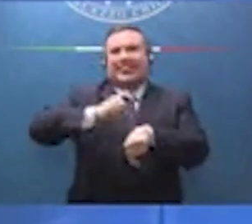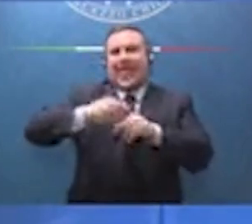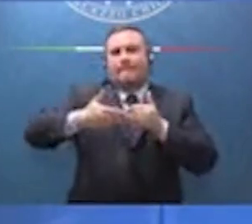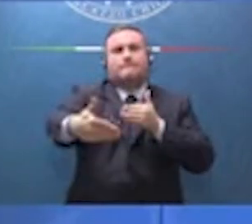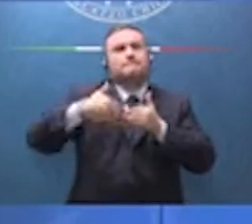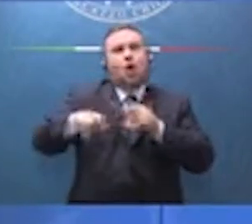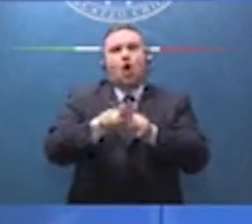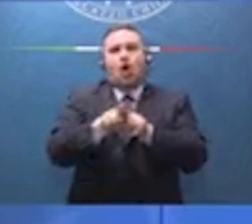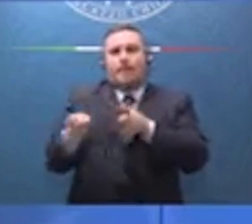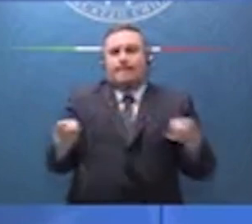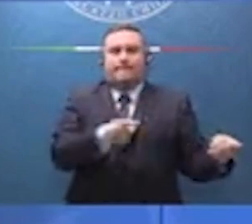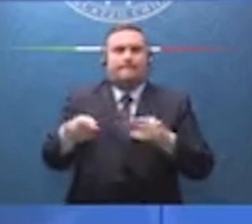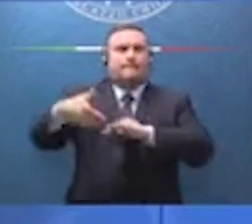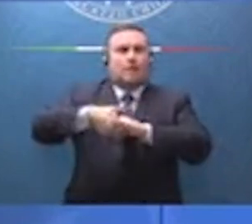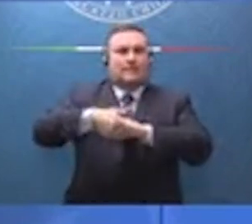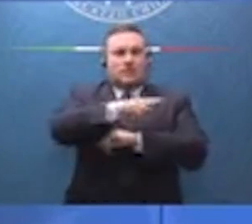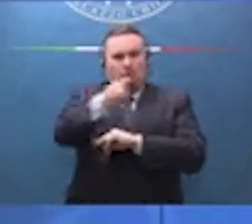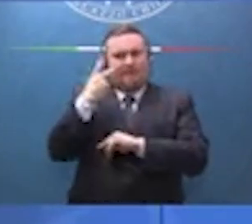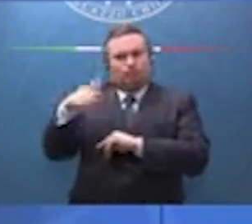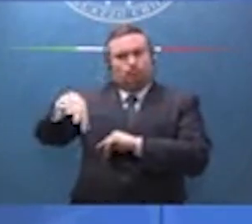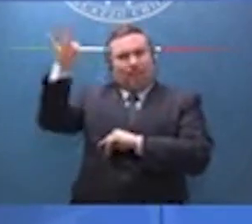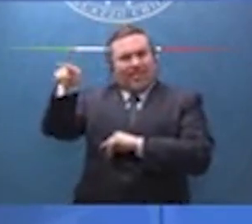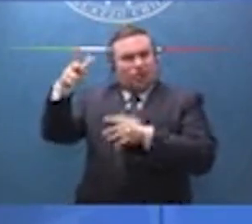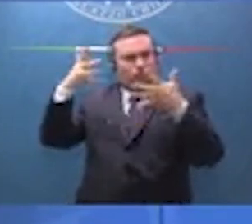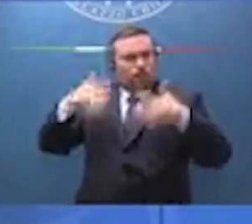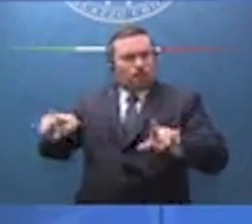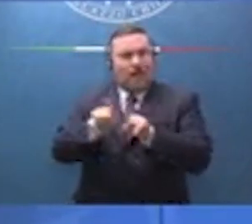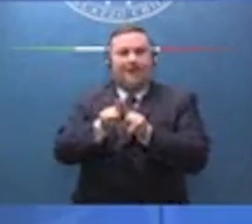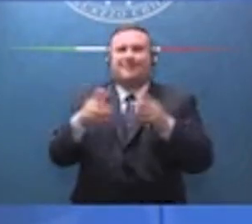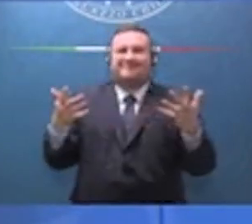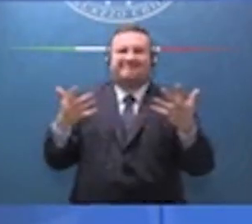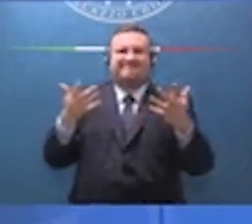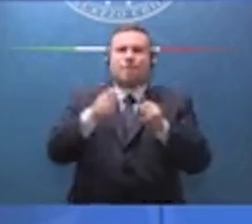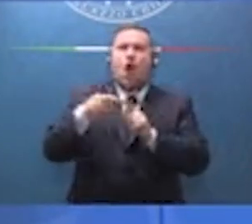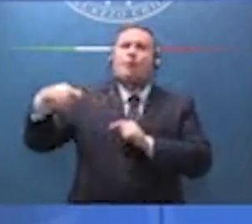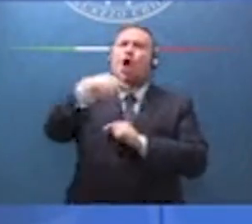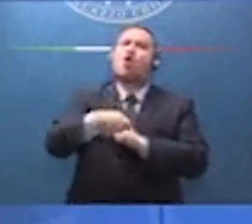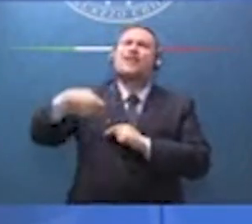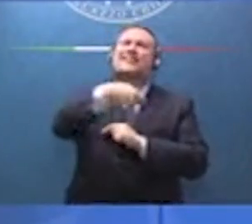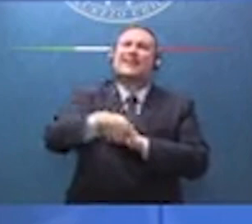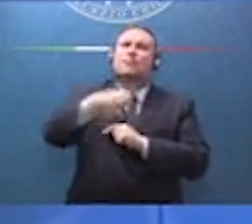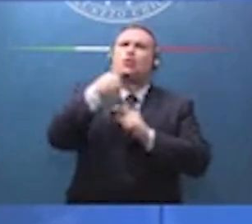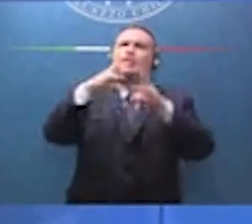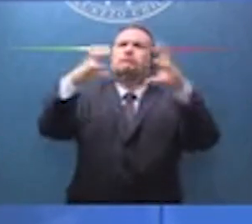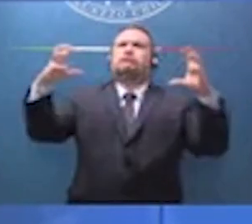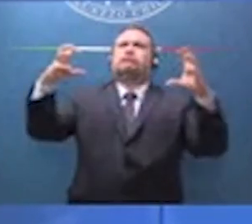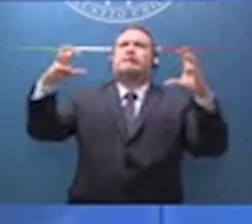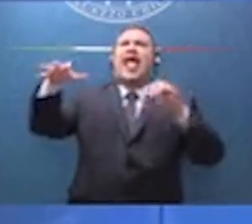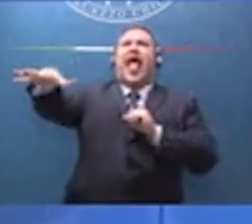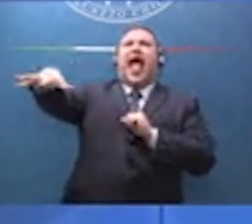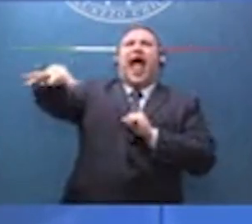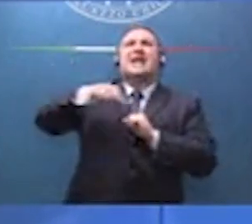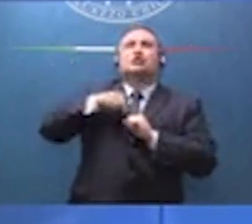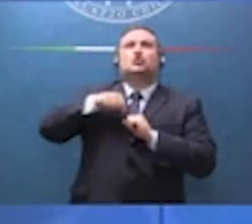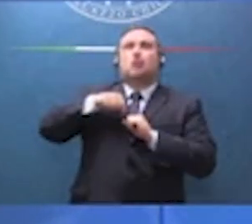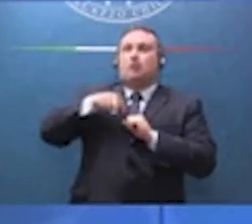scelte. Avete visto che una scelta c'è già perché l'azzeramento dei contributi per chi assume per settori di reddito di cittadinanza è